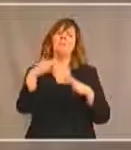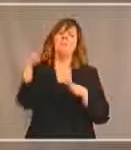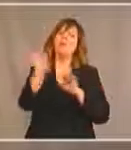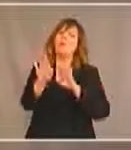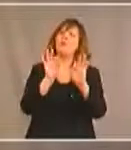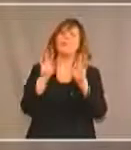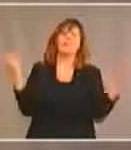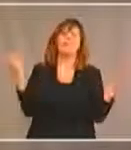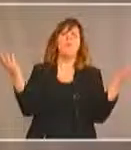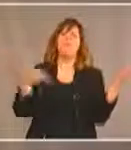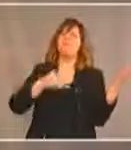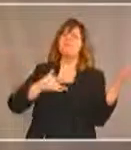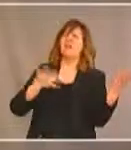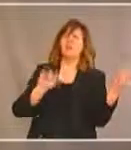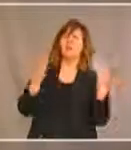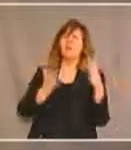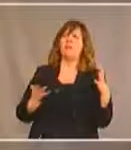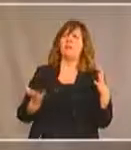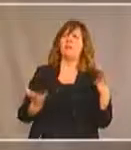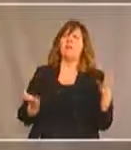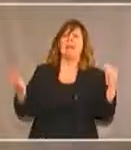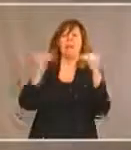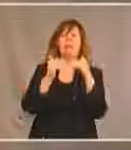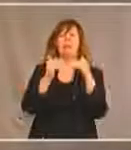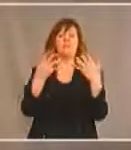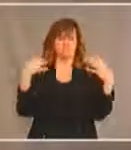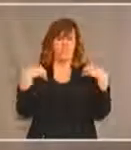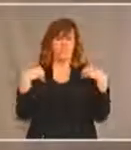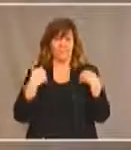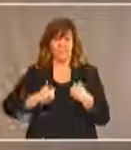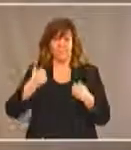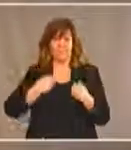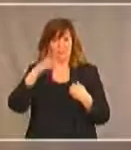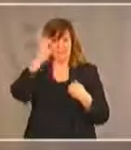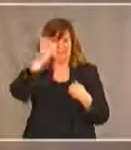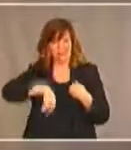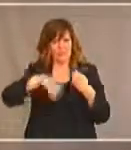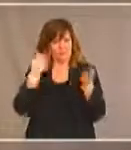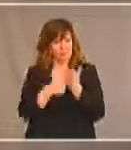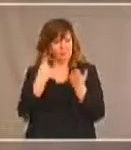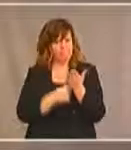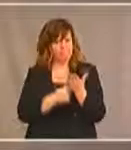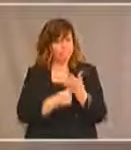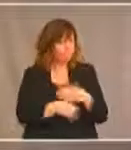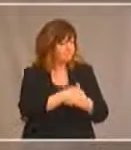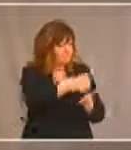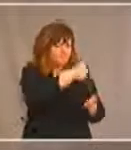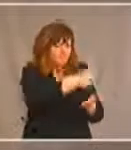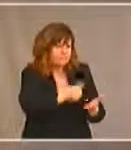inclus? C'est quelque chose que le Conseil des jeunes voudrait savoir pour pouvoir mieux les représenter.